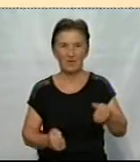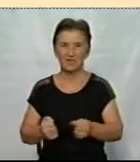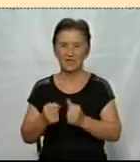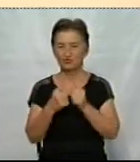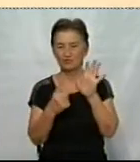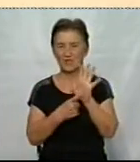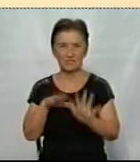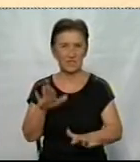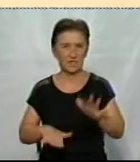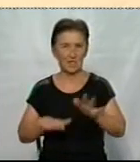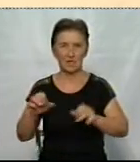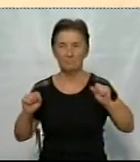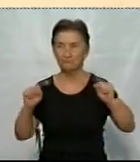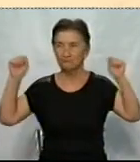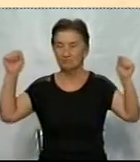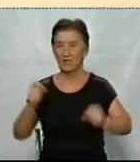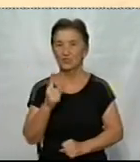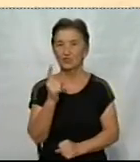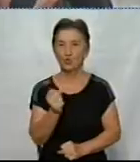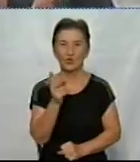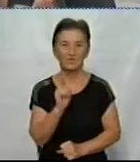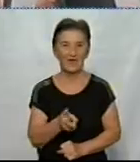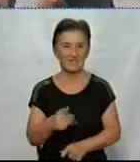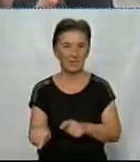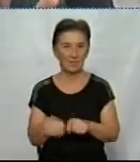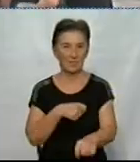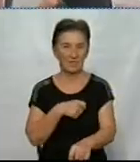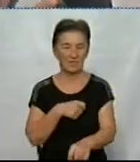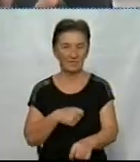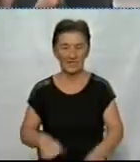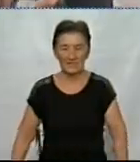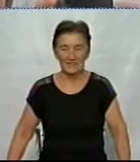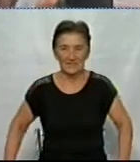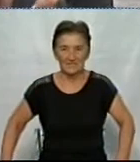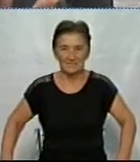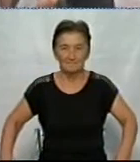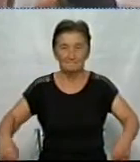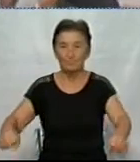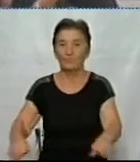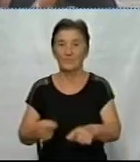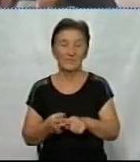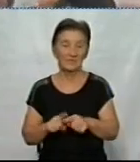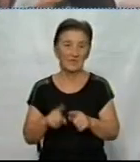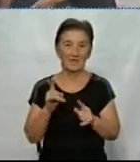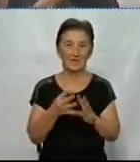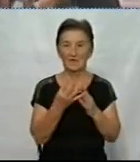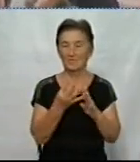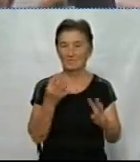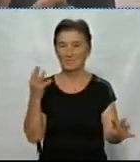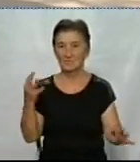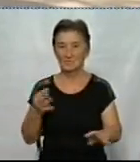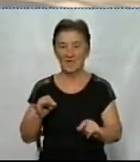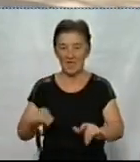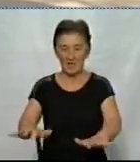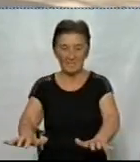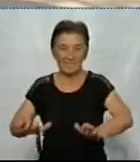кілограм, 120 метров, три раунда. Прийшовши етап з гирями, учасники команди стають в планку і по черзі віджимаються.